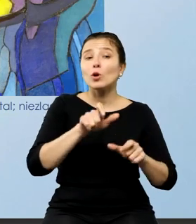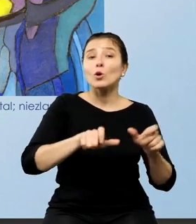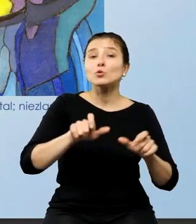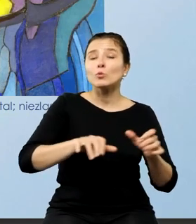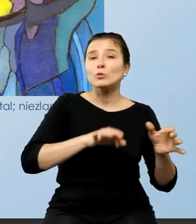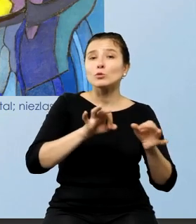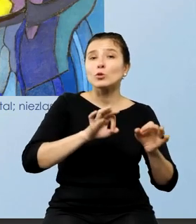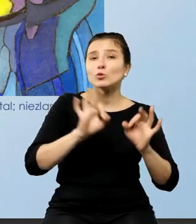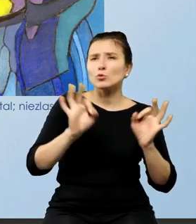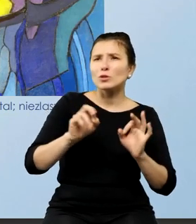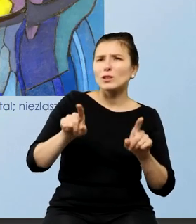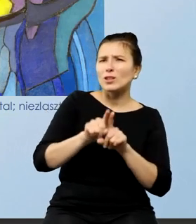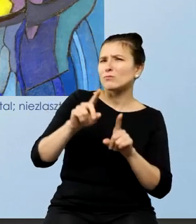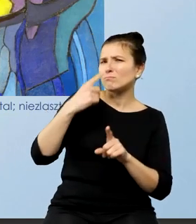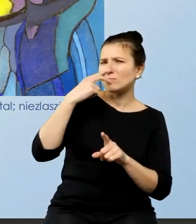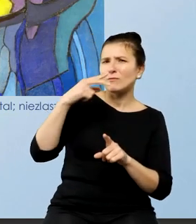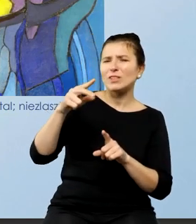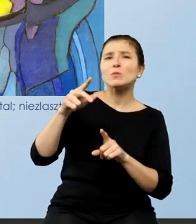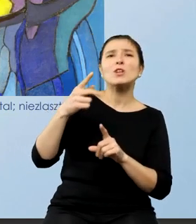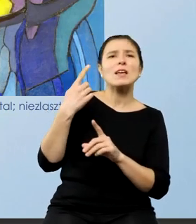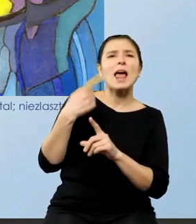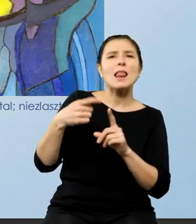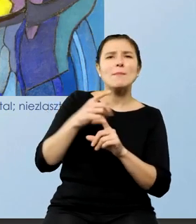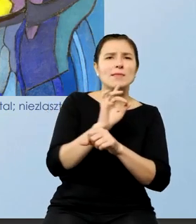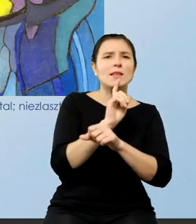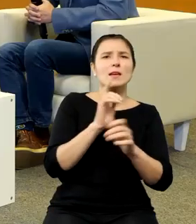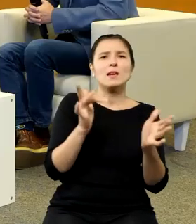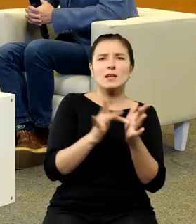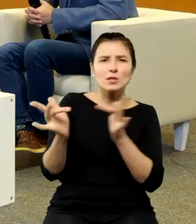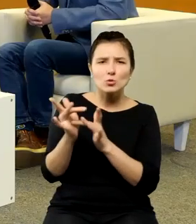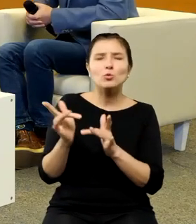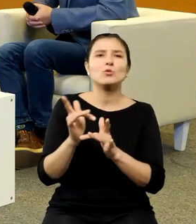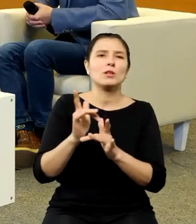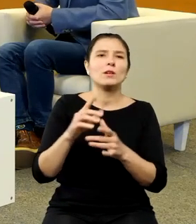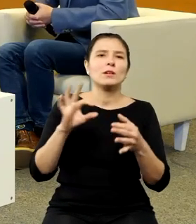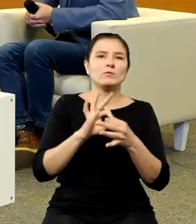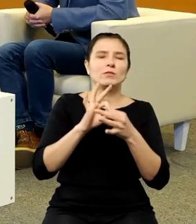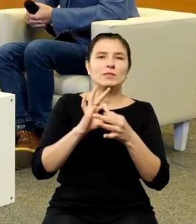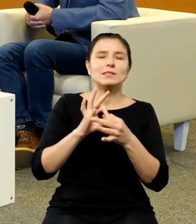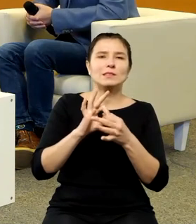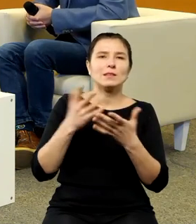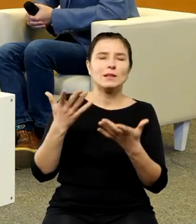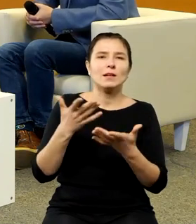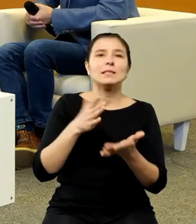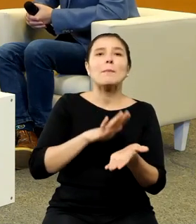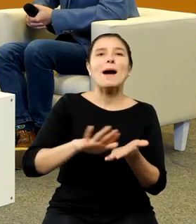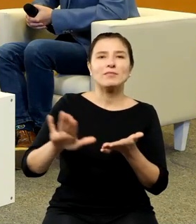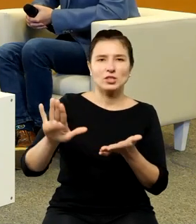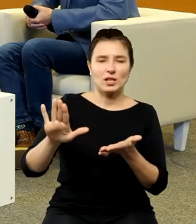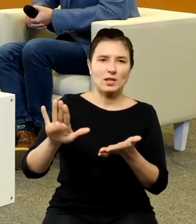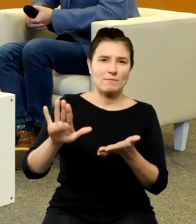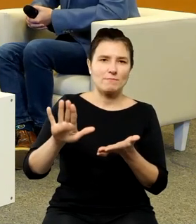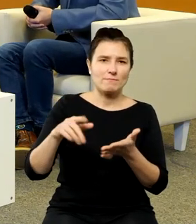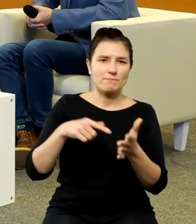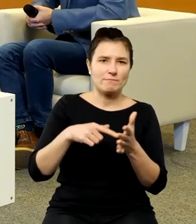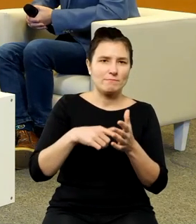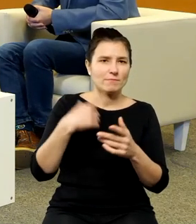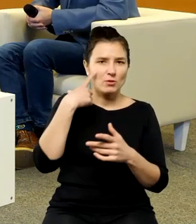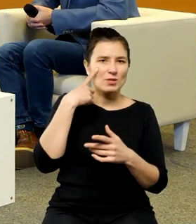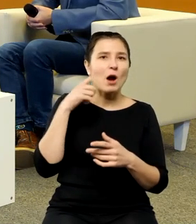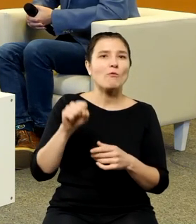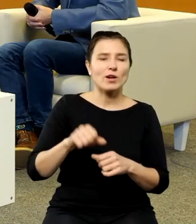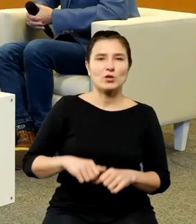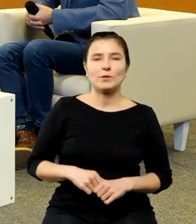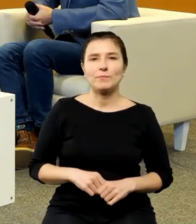również wątków chrystusowych i mesjańskich więc również na początku XX wieku takie alegoryzujące